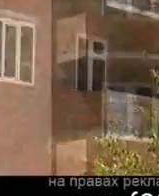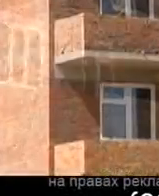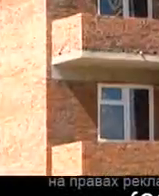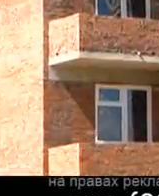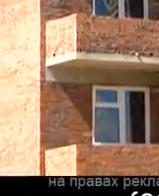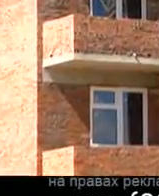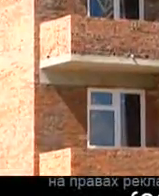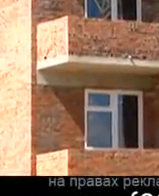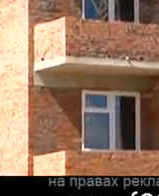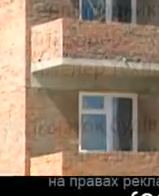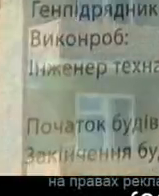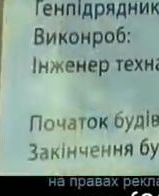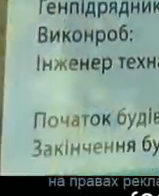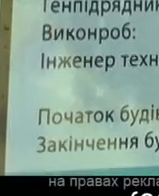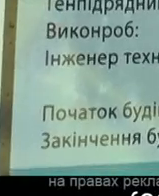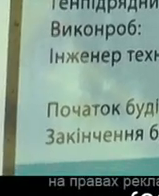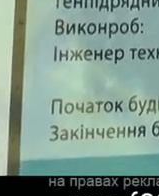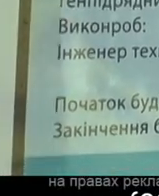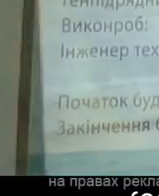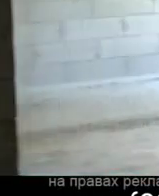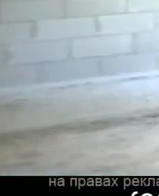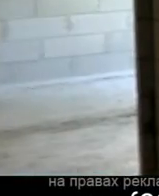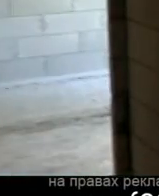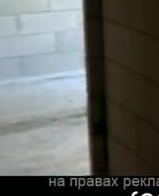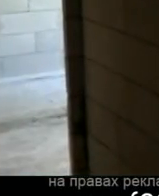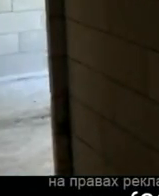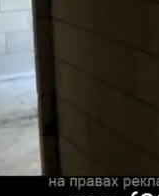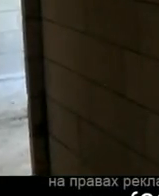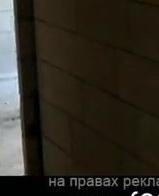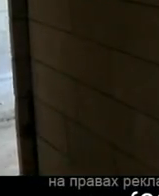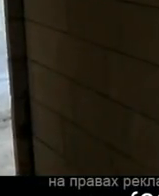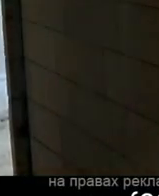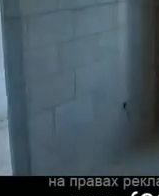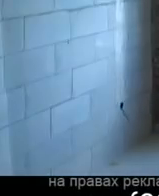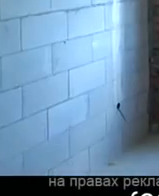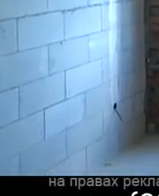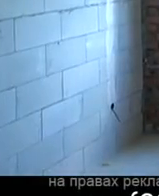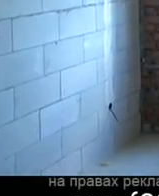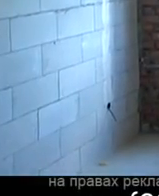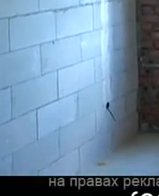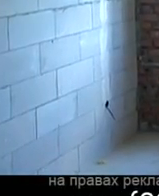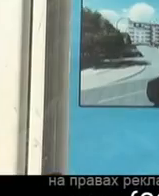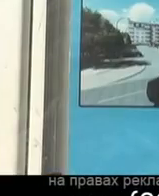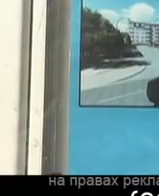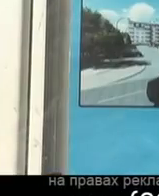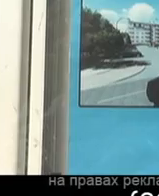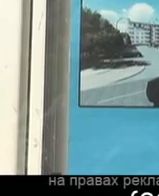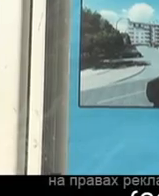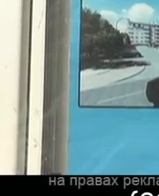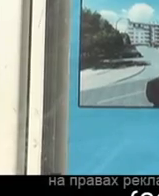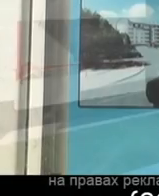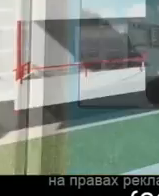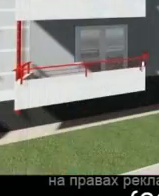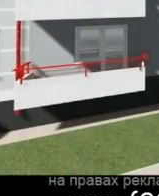'ятиповерховий будинок, перша черга якого, здається, вже незабаром. У будинку одно- та двокімнатні квартири від 34 до 68